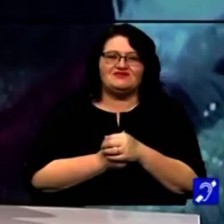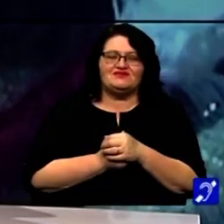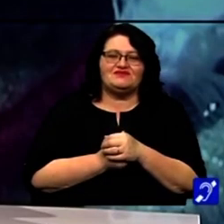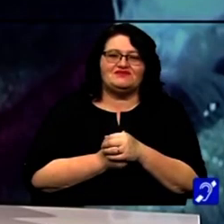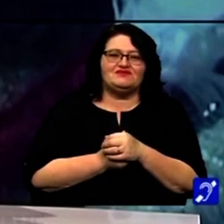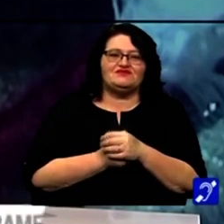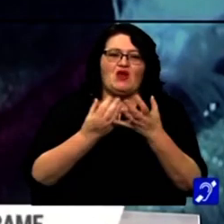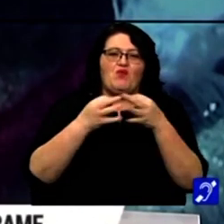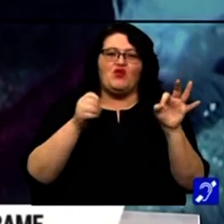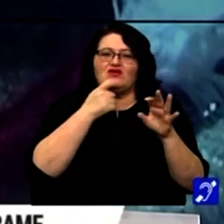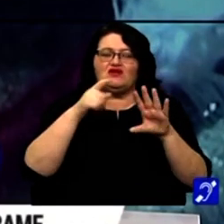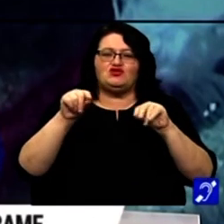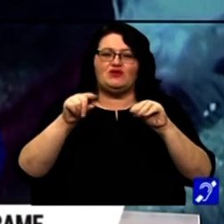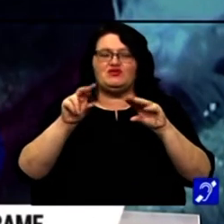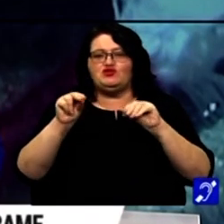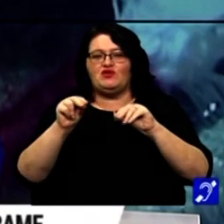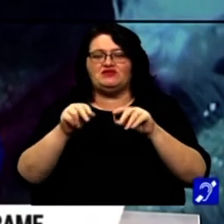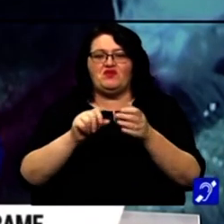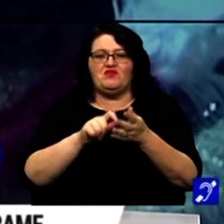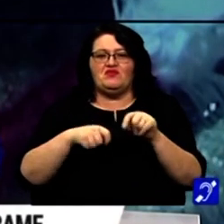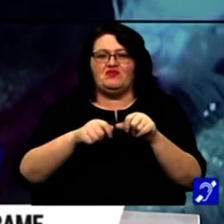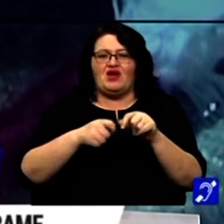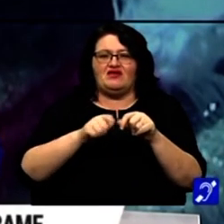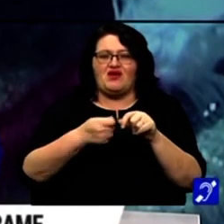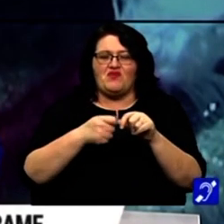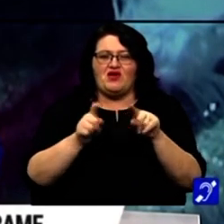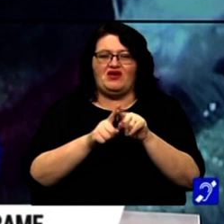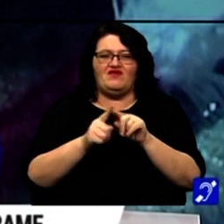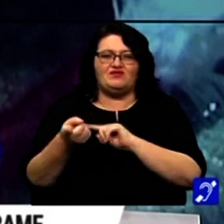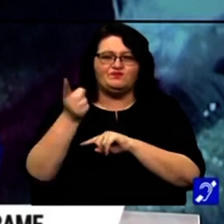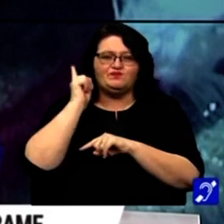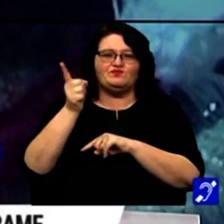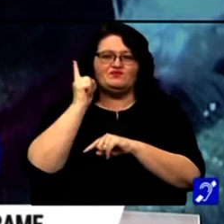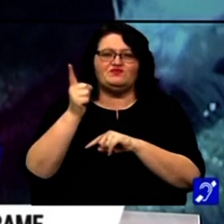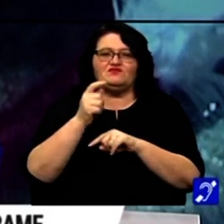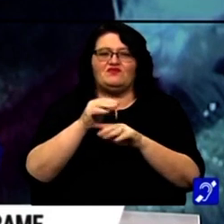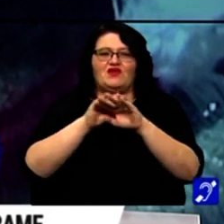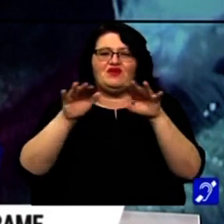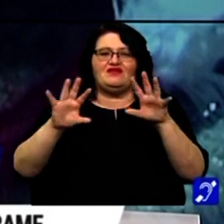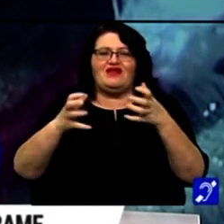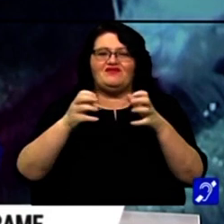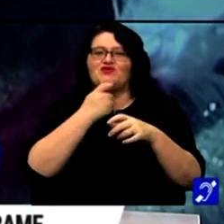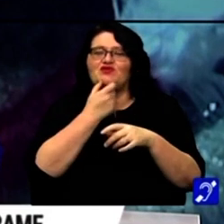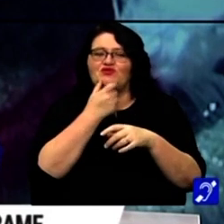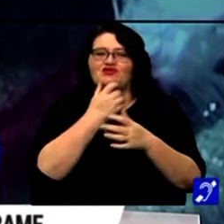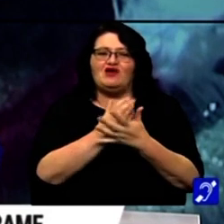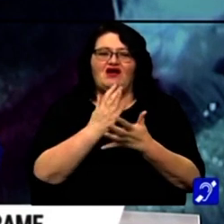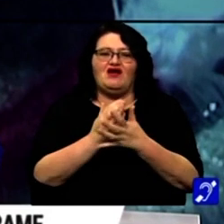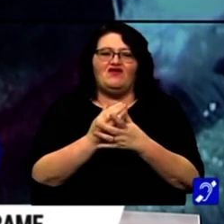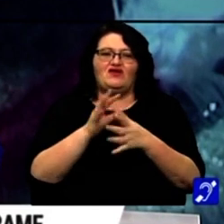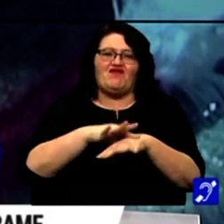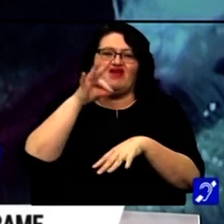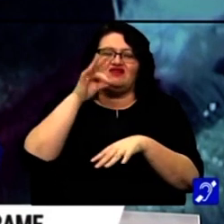La mod în anii 70-80, macrameul care duce instantaneu cu gândul la mileul de pe televizorul bunicii a fost